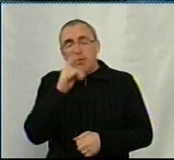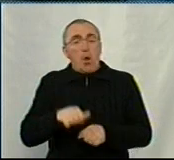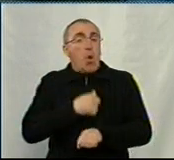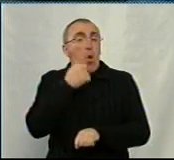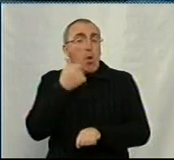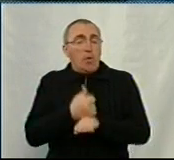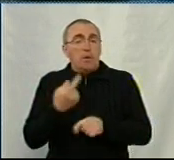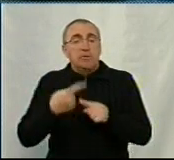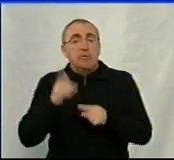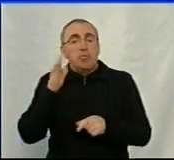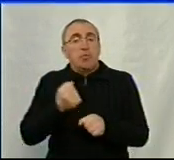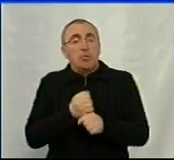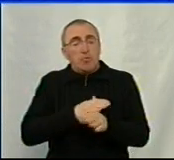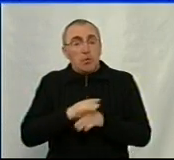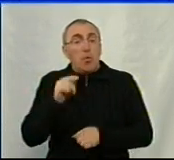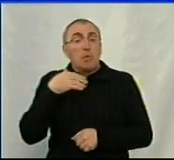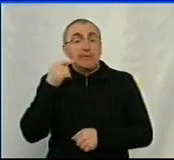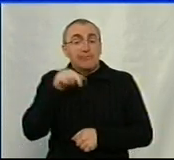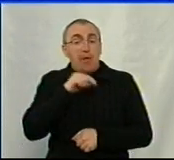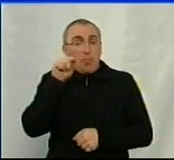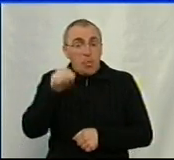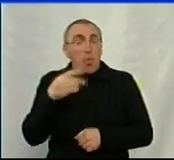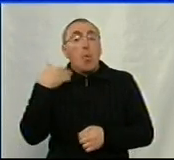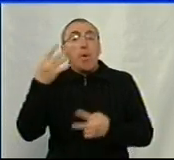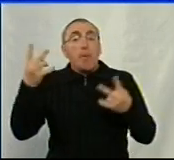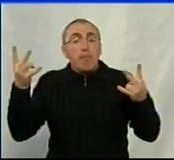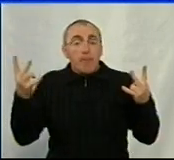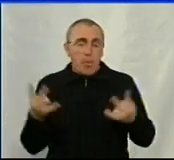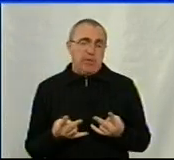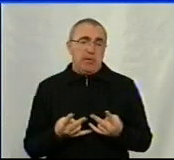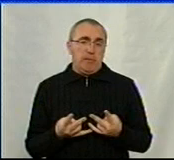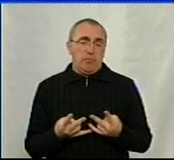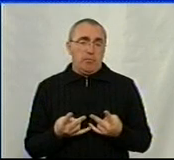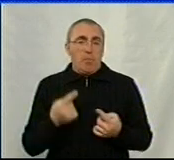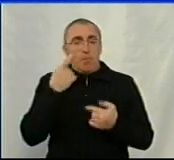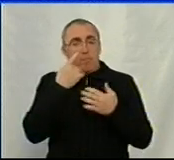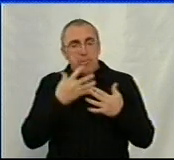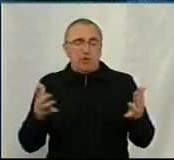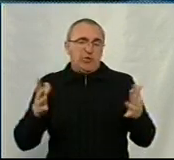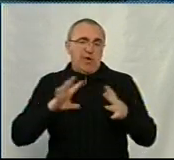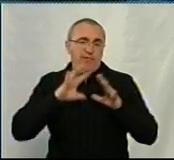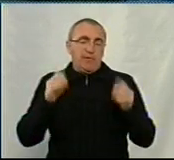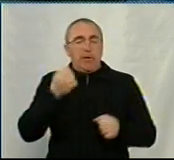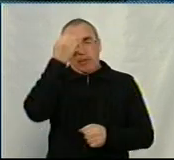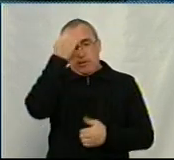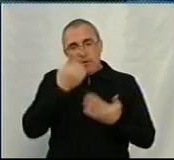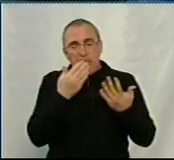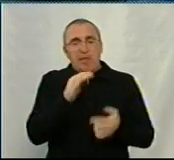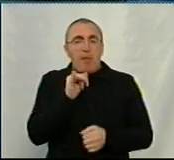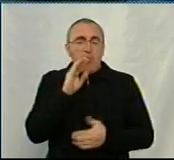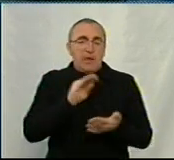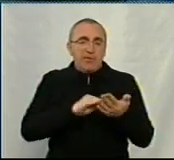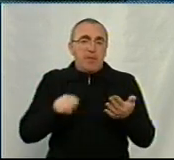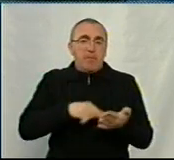Найголовніше, це буде зроблено саме тоді, коли це буде потрібно більше всього. Дякую вам. Андрій Табалов,